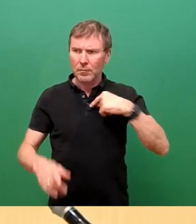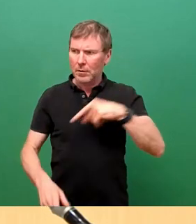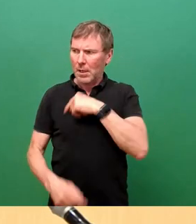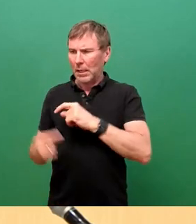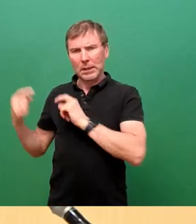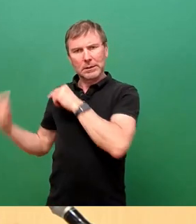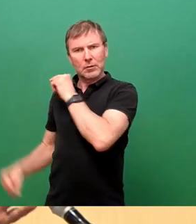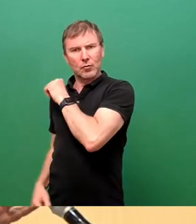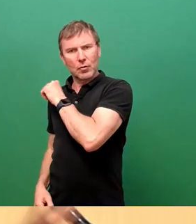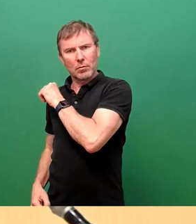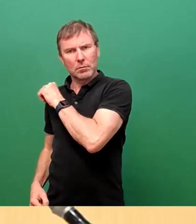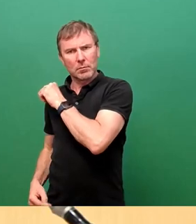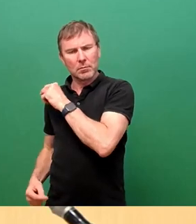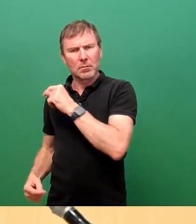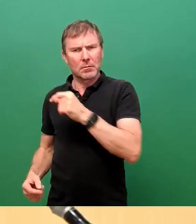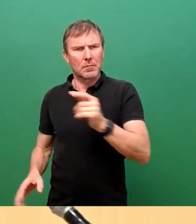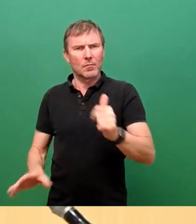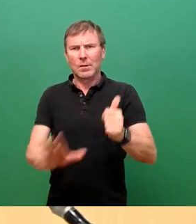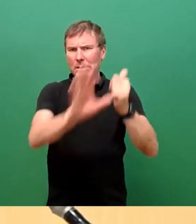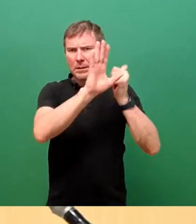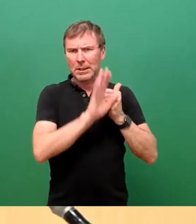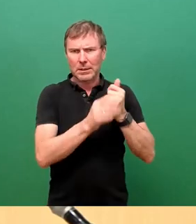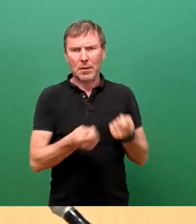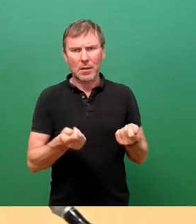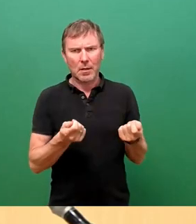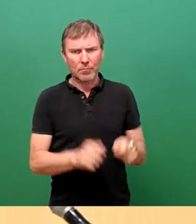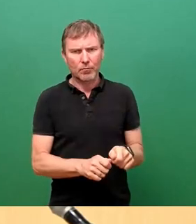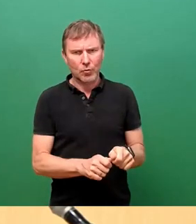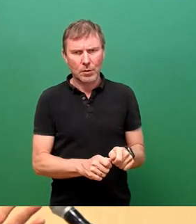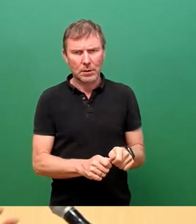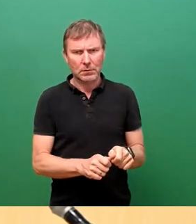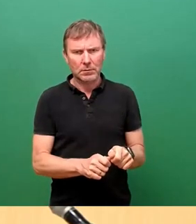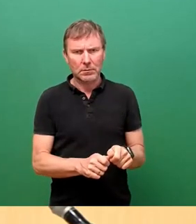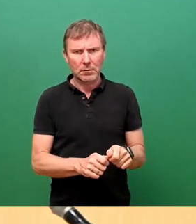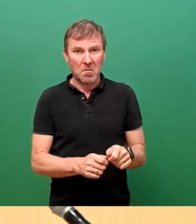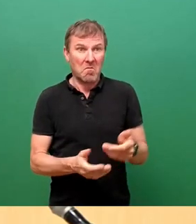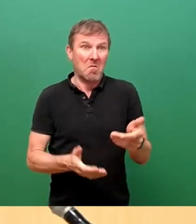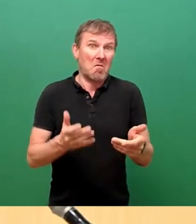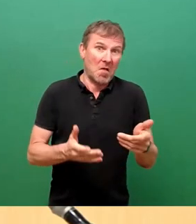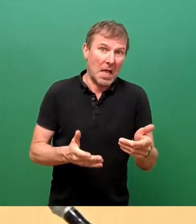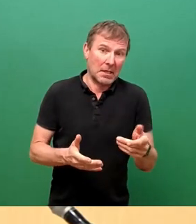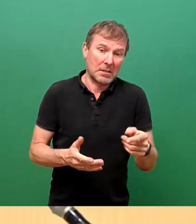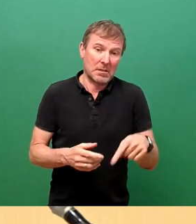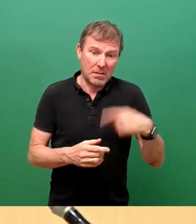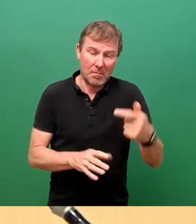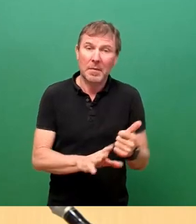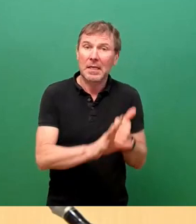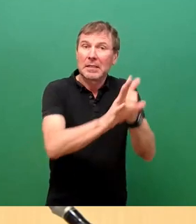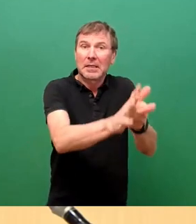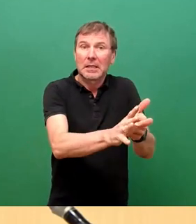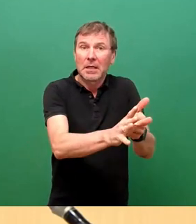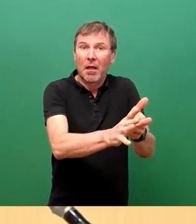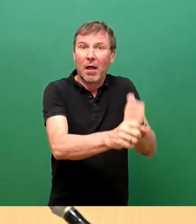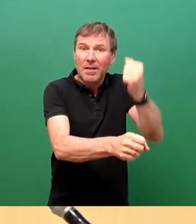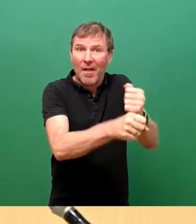ewigen Hin und Her vor sechs Jahren beschlossen haben und was dann wahrscheinlich, vielleicht wenn es schnell geht, in den nächsten sechs Jahren fertig sein